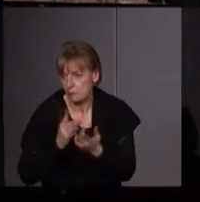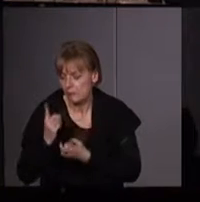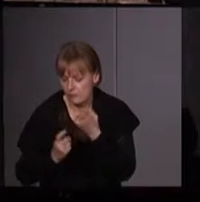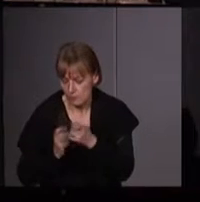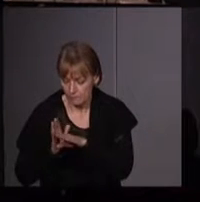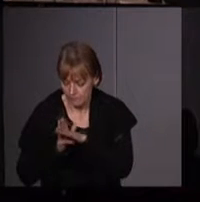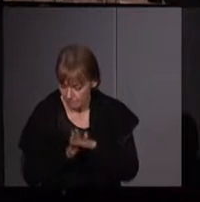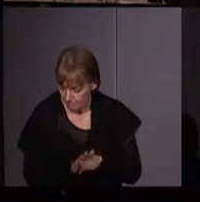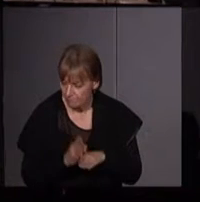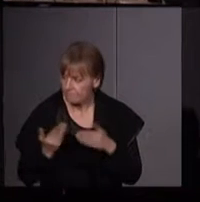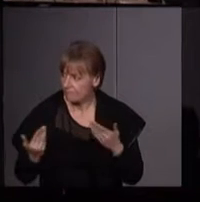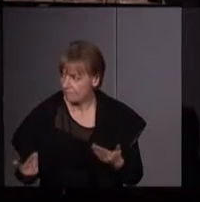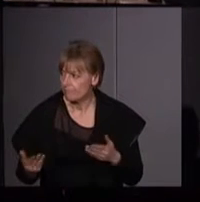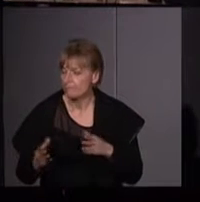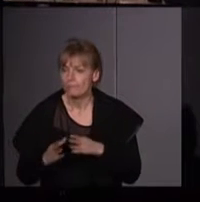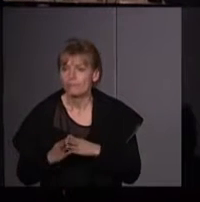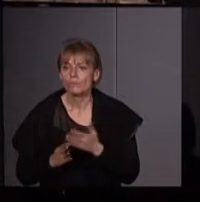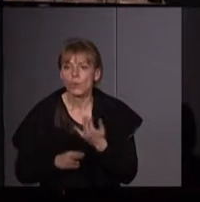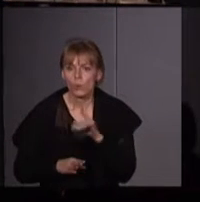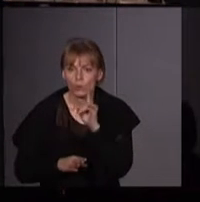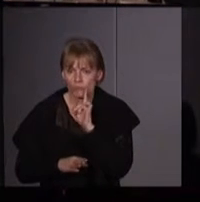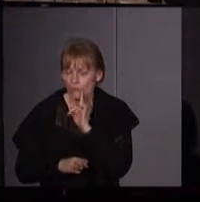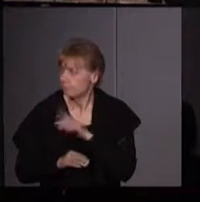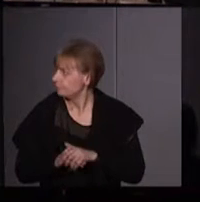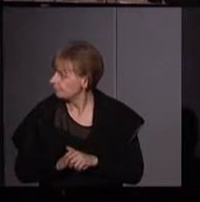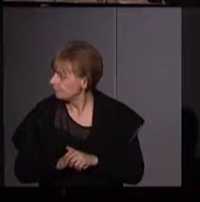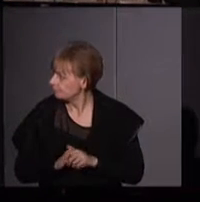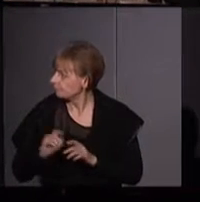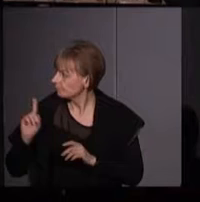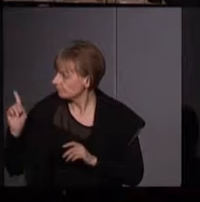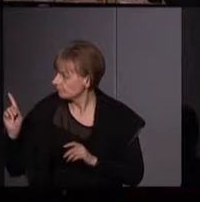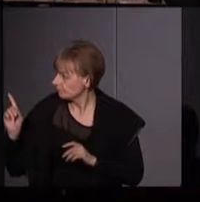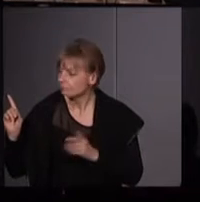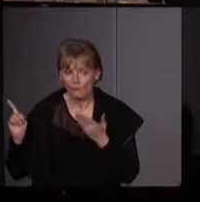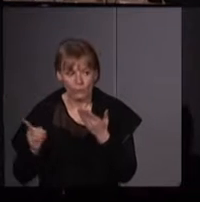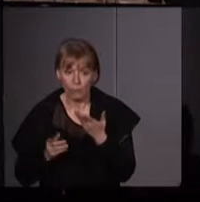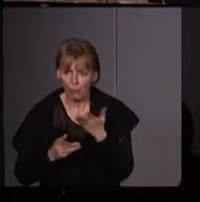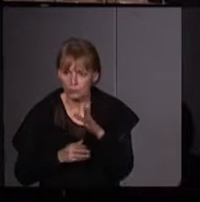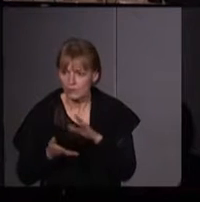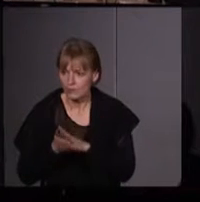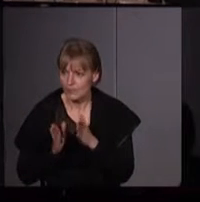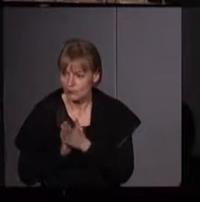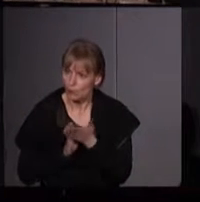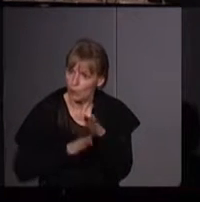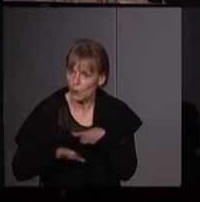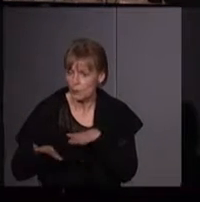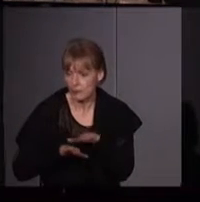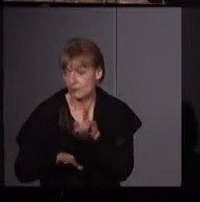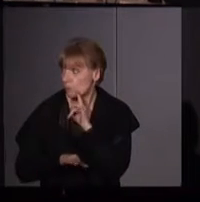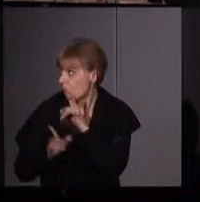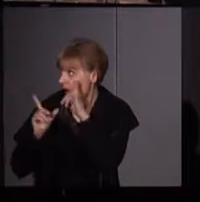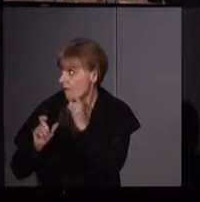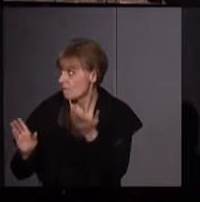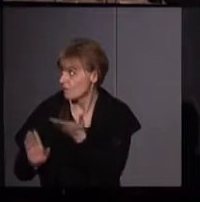Alors, maintenant, je passe à Greenham Common et là, je vais m'y prendre autrement parce qu'on a vraiment des superbes